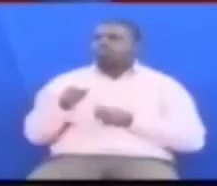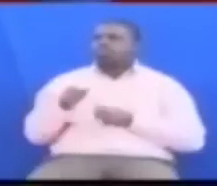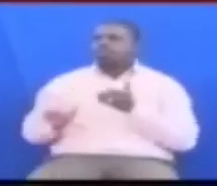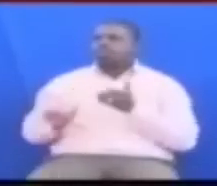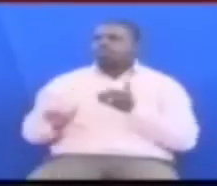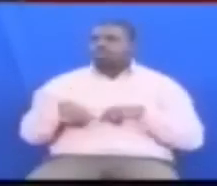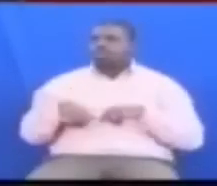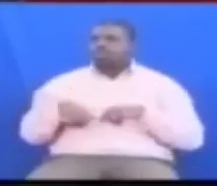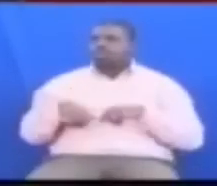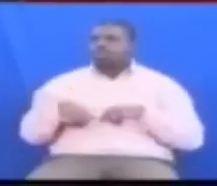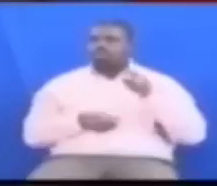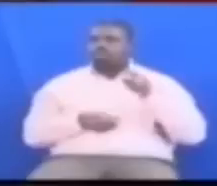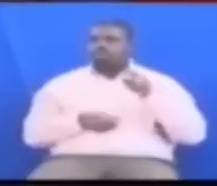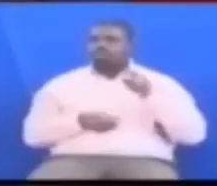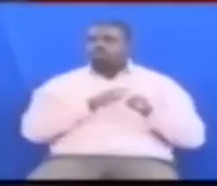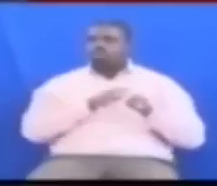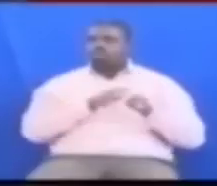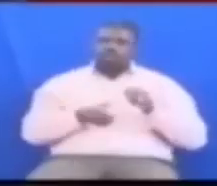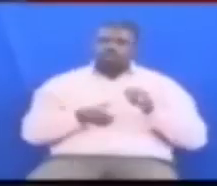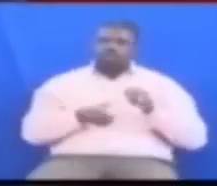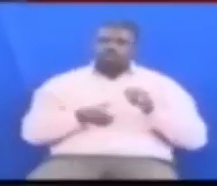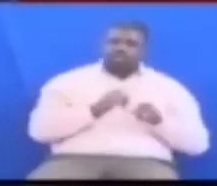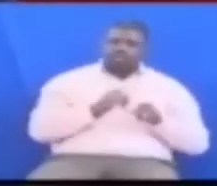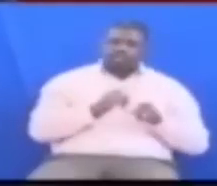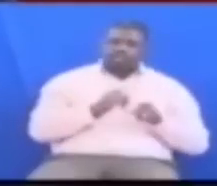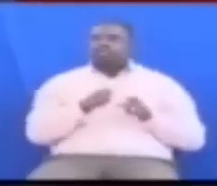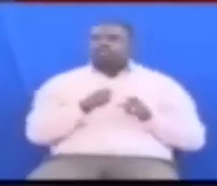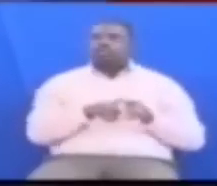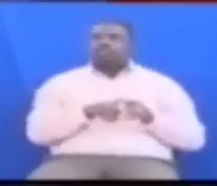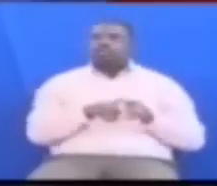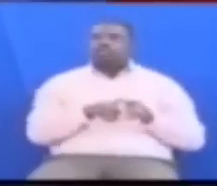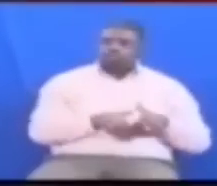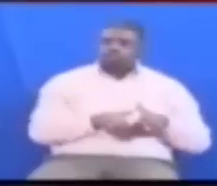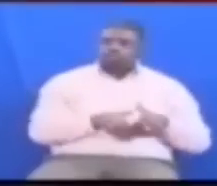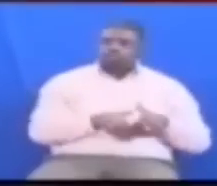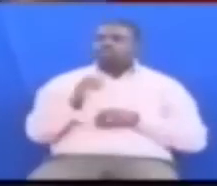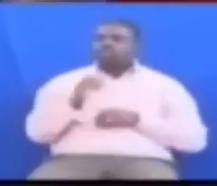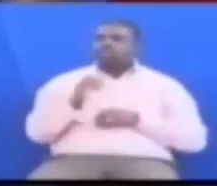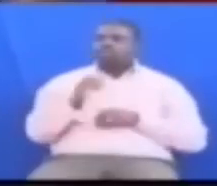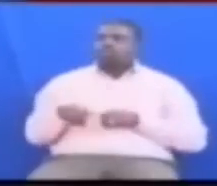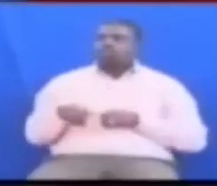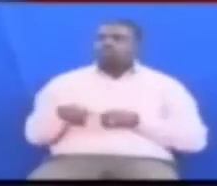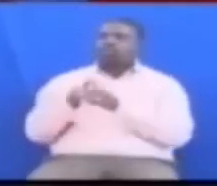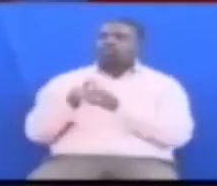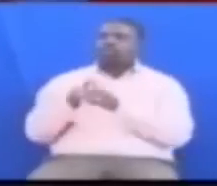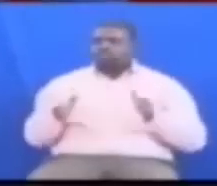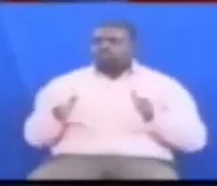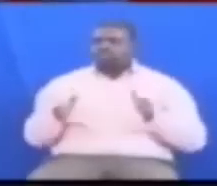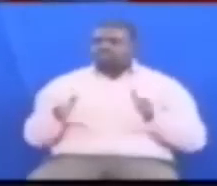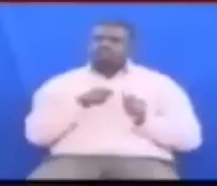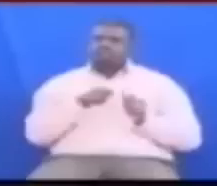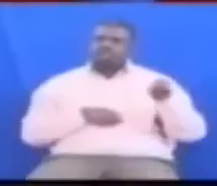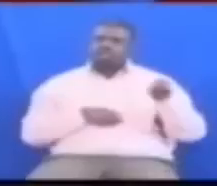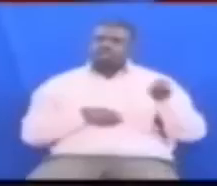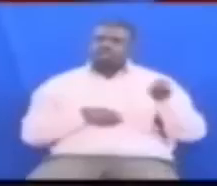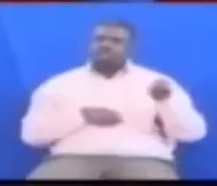Lakini kule koto waliko pita Ambako ambako wa mbunge Ni wachama cha mapinduzi Wamepewa na fasi mkua wa mtuara ule ole Lakini